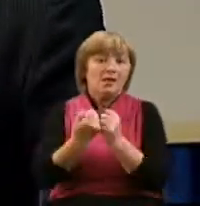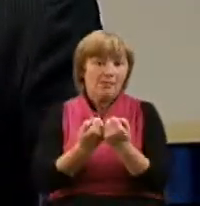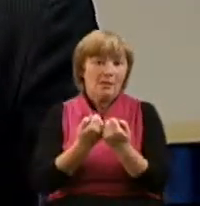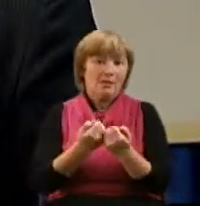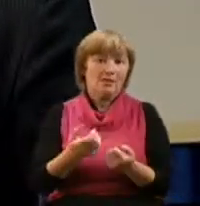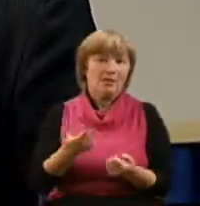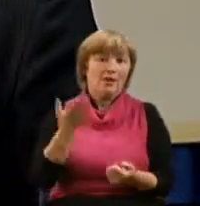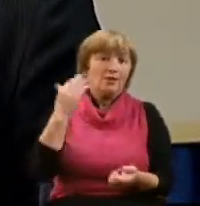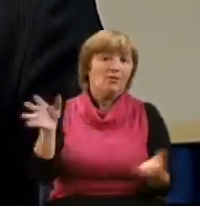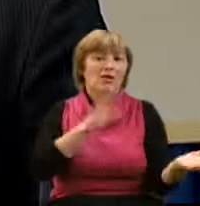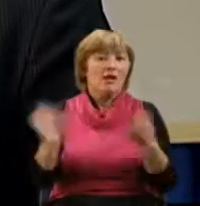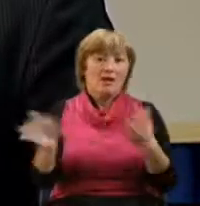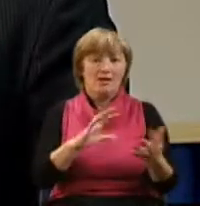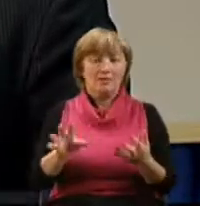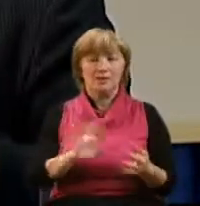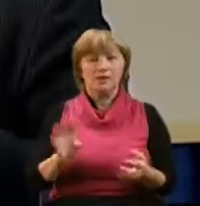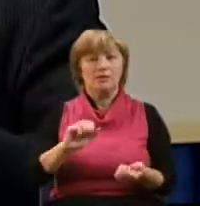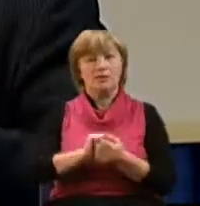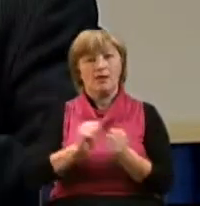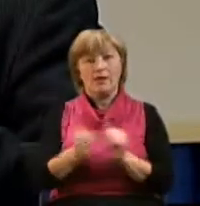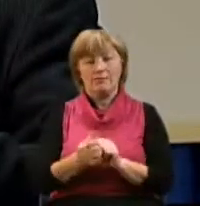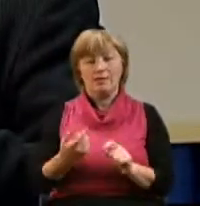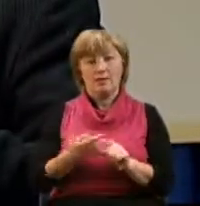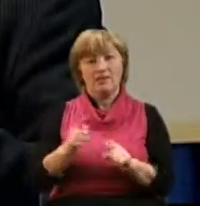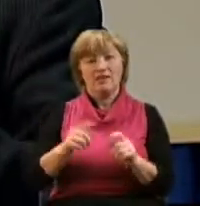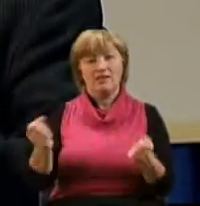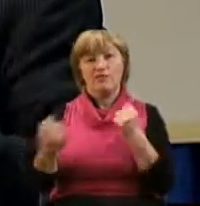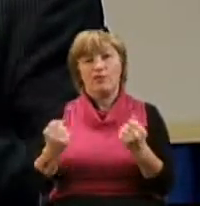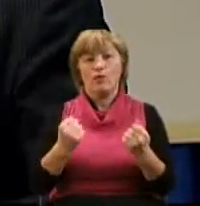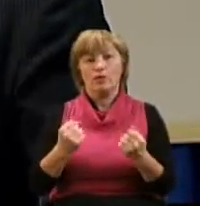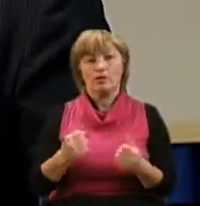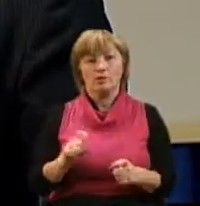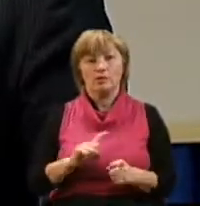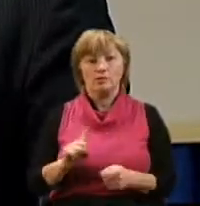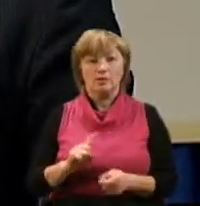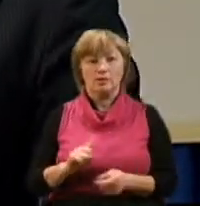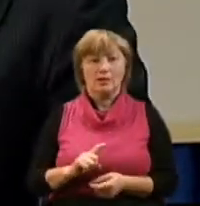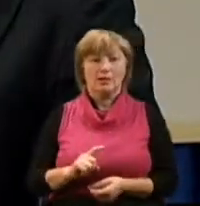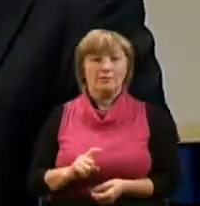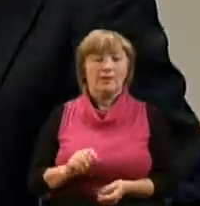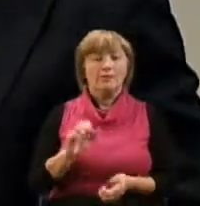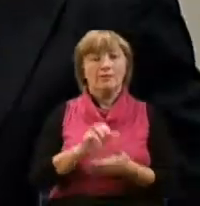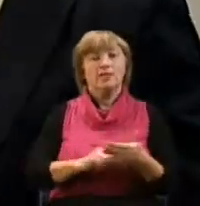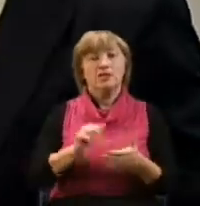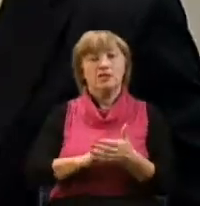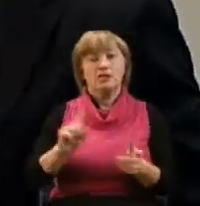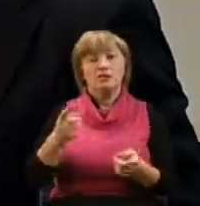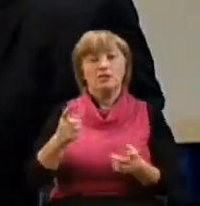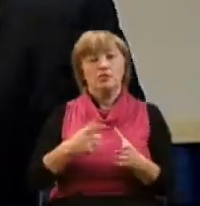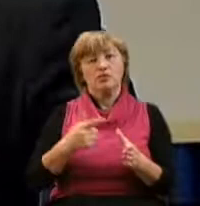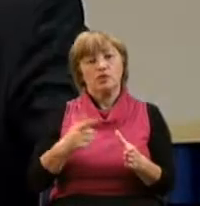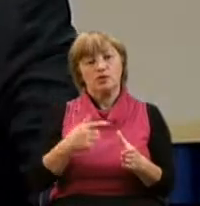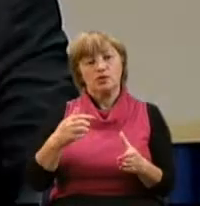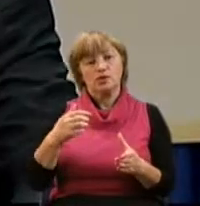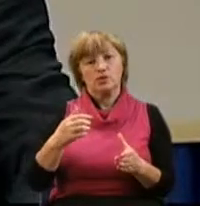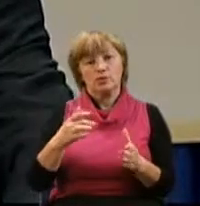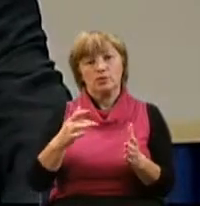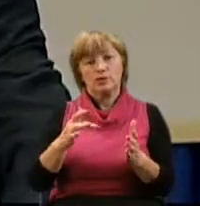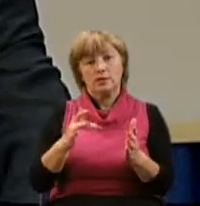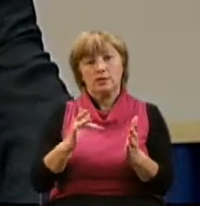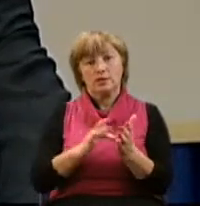то, что не легко сломать, это твердое что-то. И причина, почему Иисус дал ему